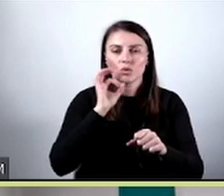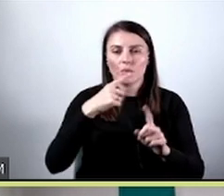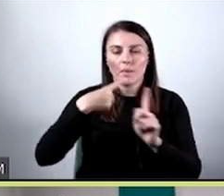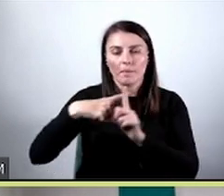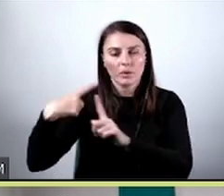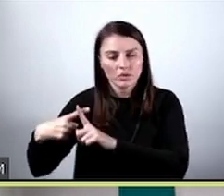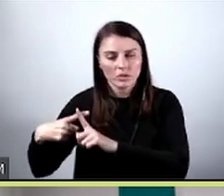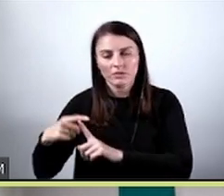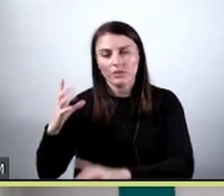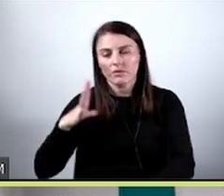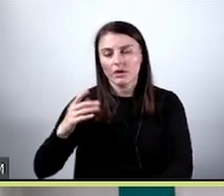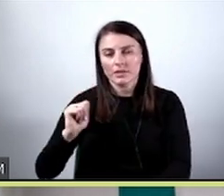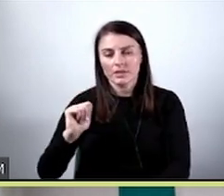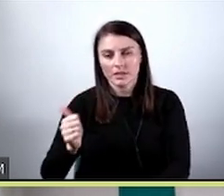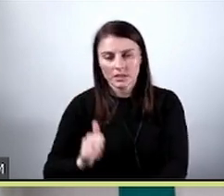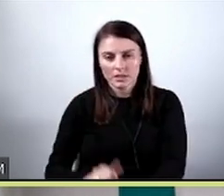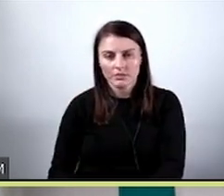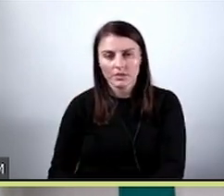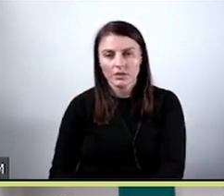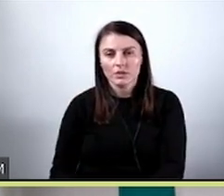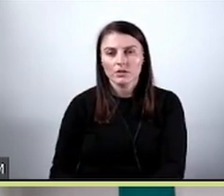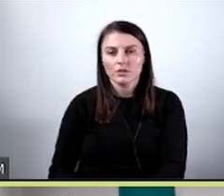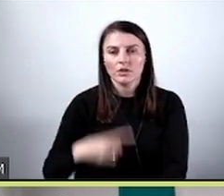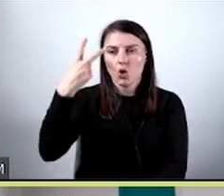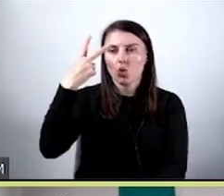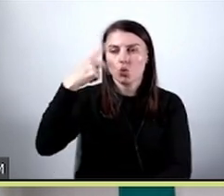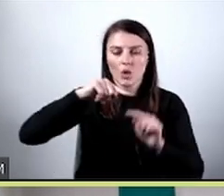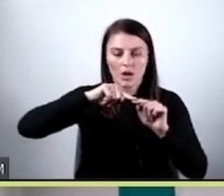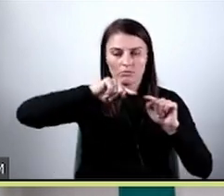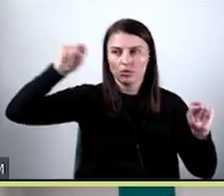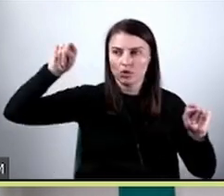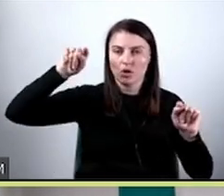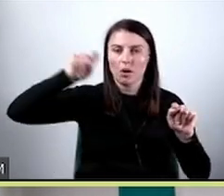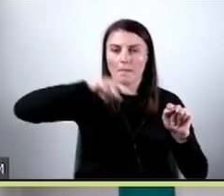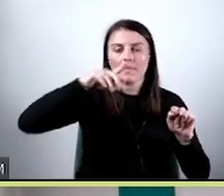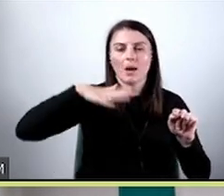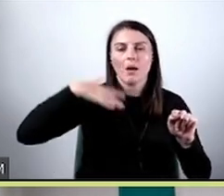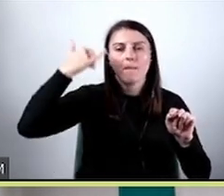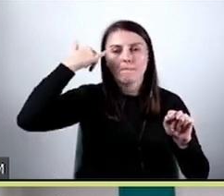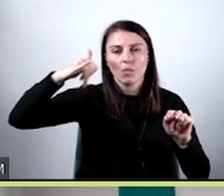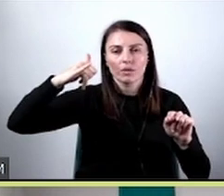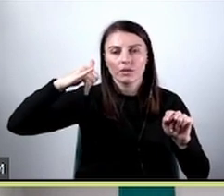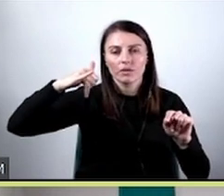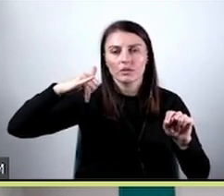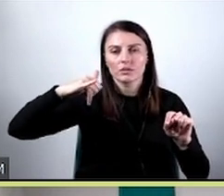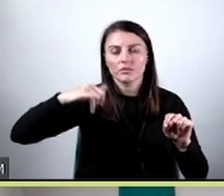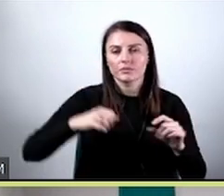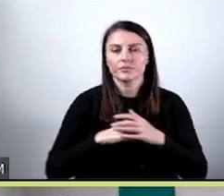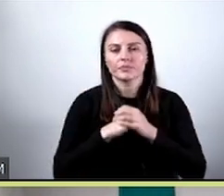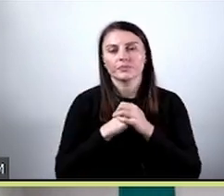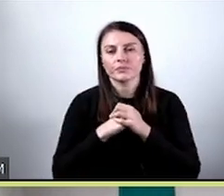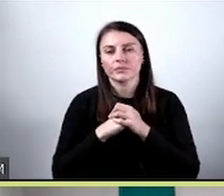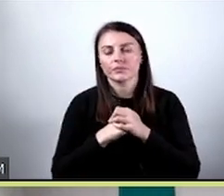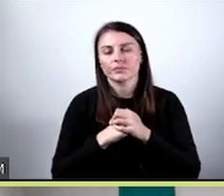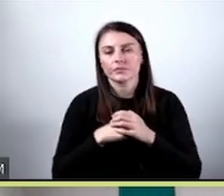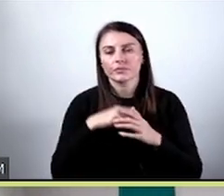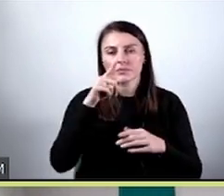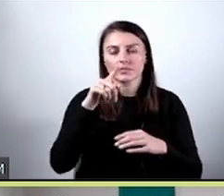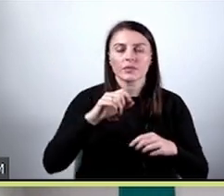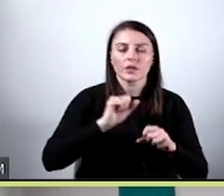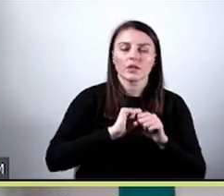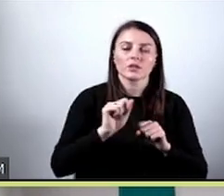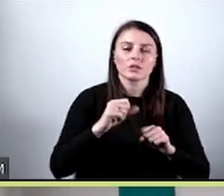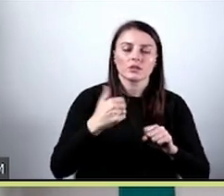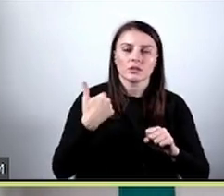sklasyfikowane. Natomiast na tej drugiej przekątnej mamy błędy. Tutaj wartości w rzeczywistości negatywnej, które